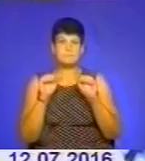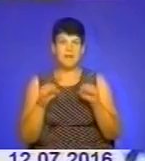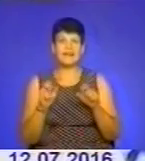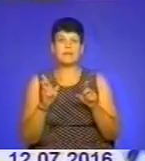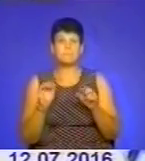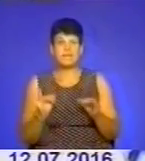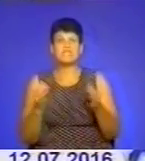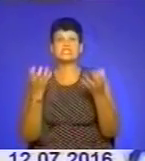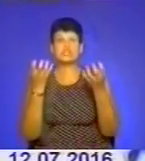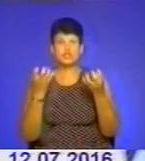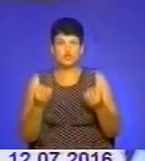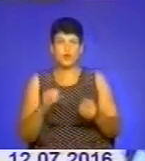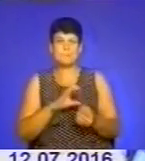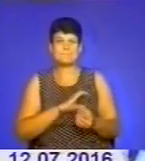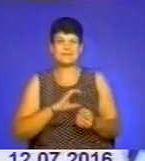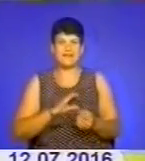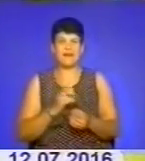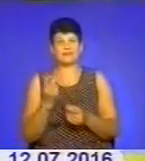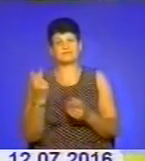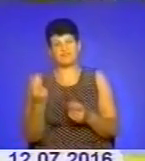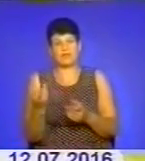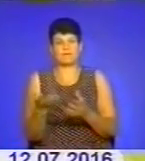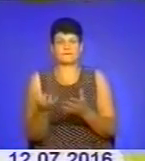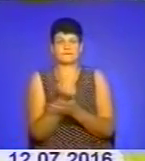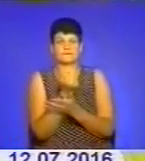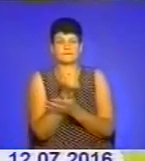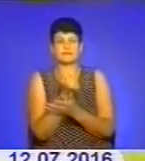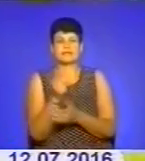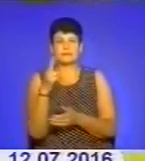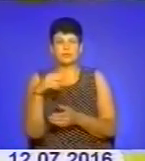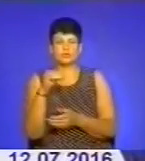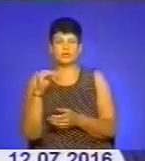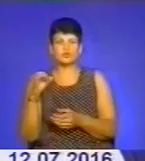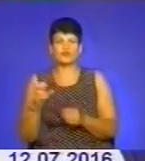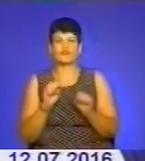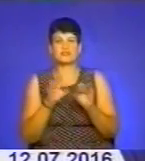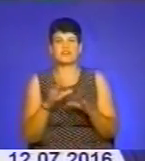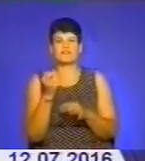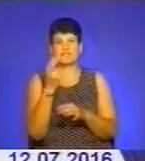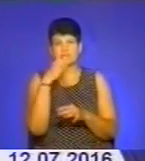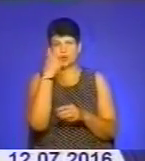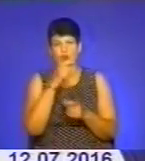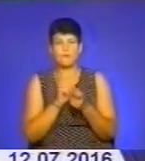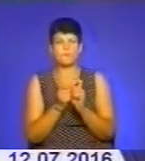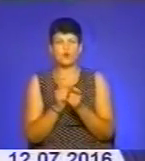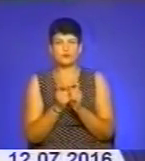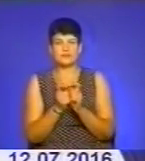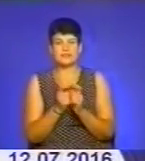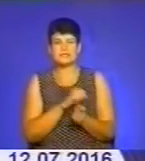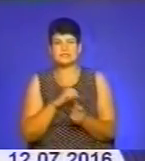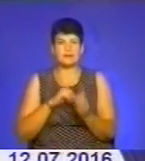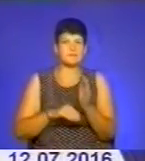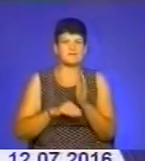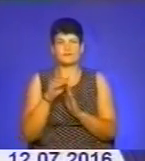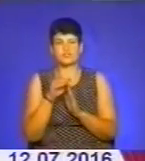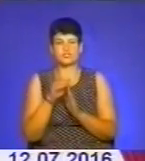медаль-две добирати. Дмитро Кіашок 11 років віддав боротьбі. Найвищі досягнення – золота та стрібна